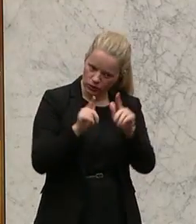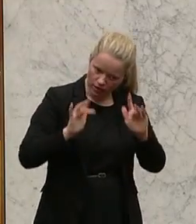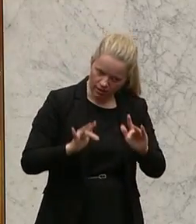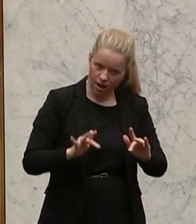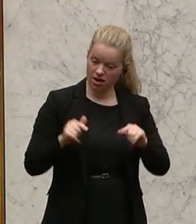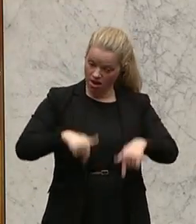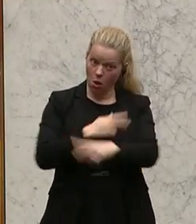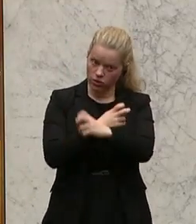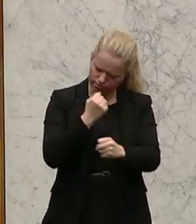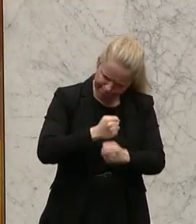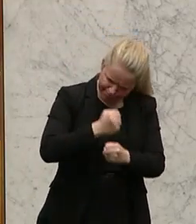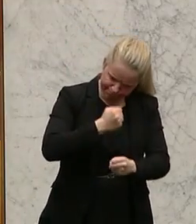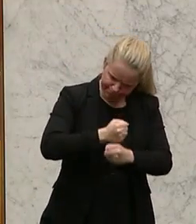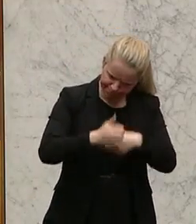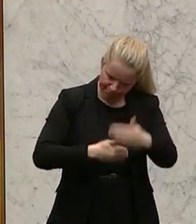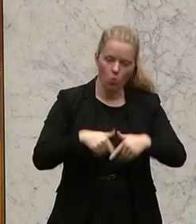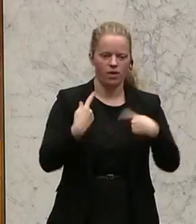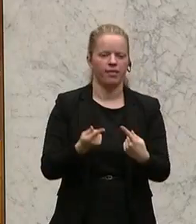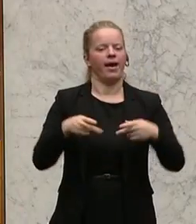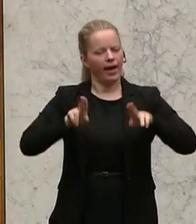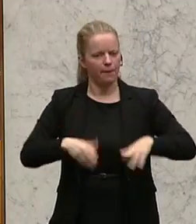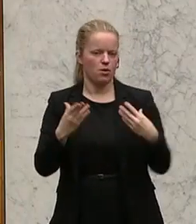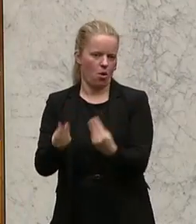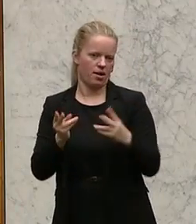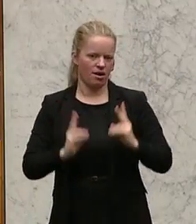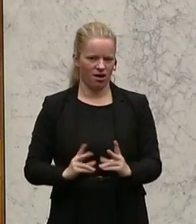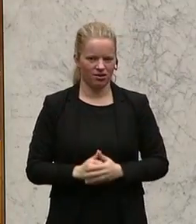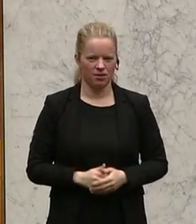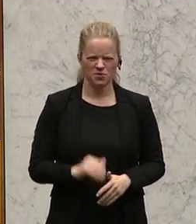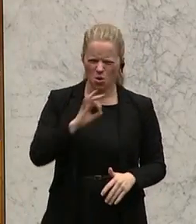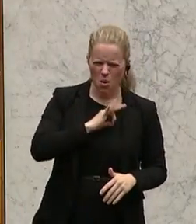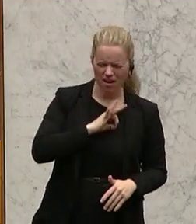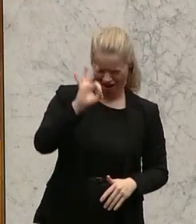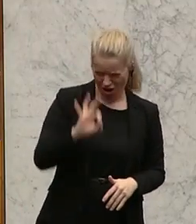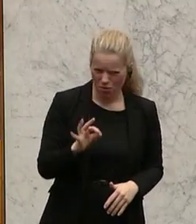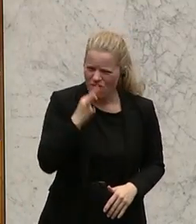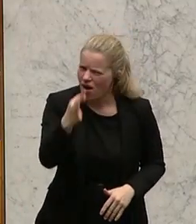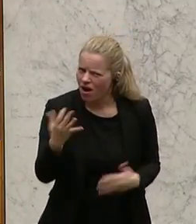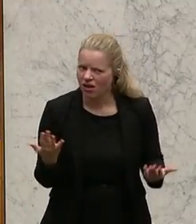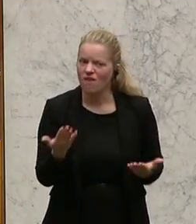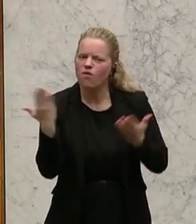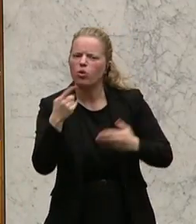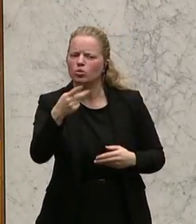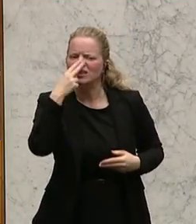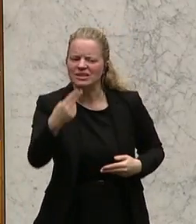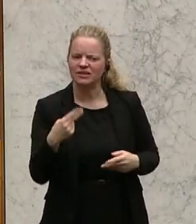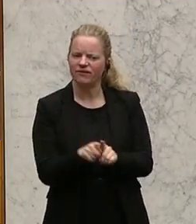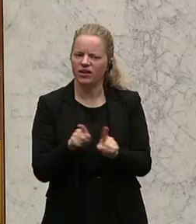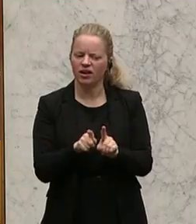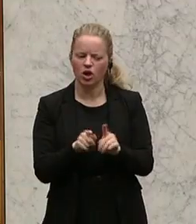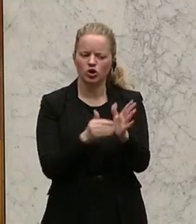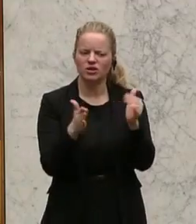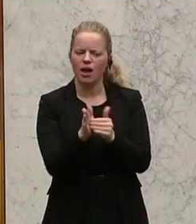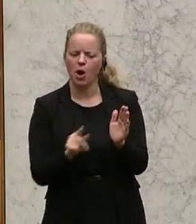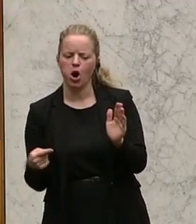in Österreich erbracht haben. Und ich frage Sie daher wirklich, Kolleginnen und Kollegen der Freiheitlichen Partei, wo sehen Sie da eine Einwanderung in